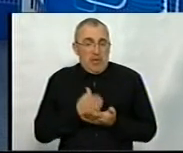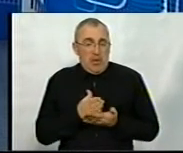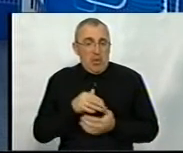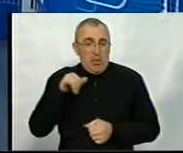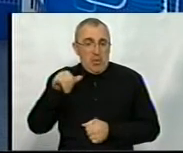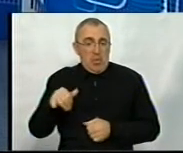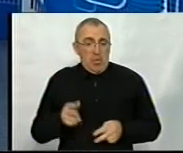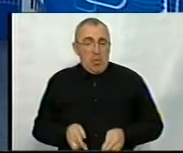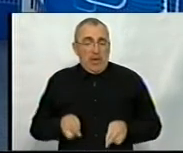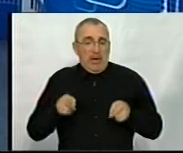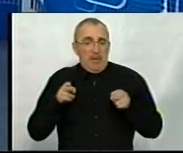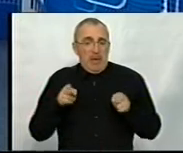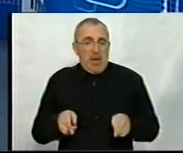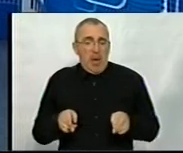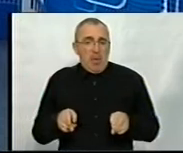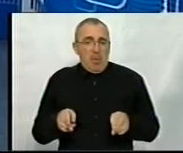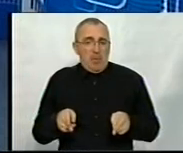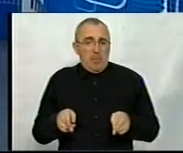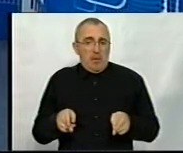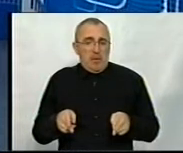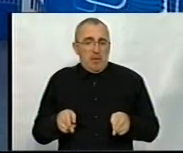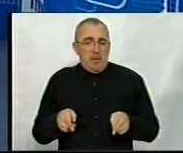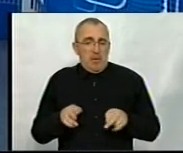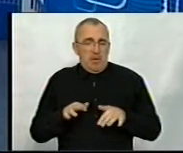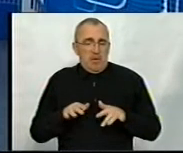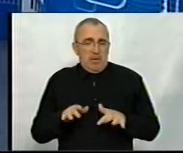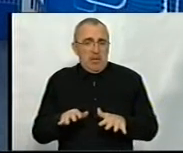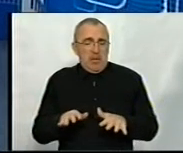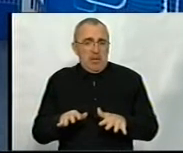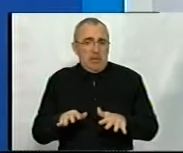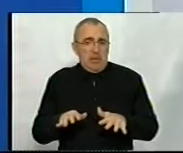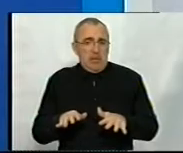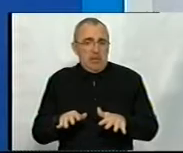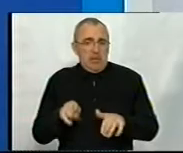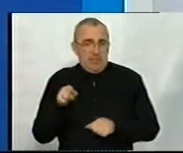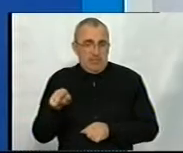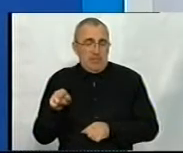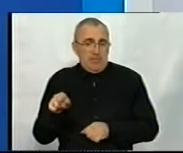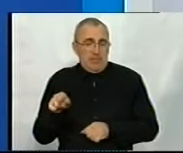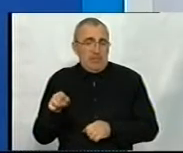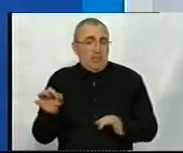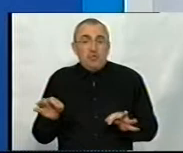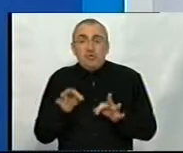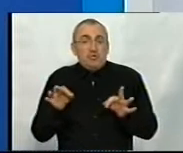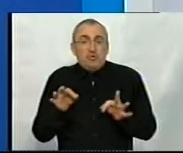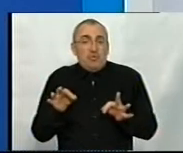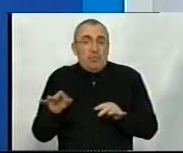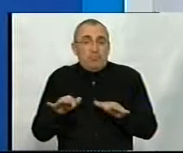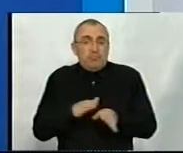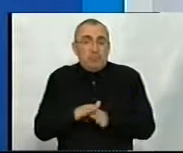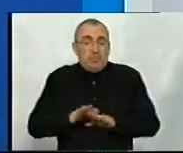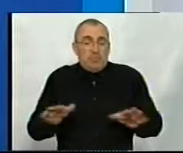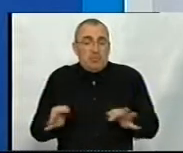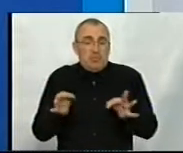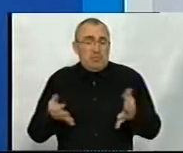в криминальном, ну, как, дели. Оно, ну, я не знаю, ничего не происходит. Я, ну,